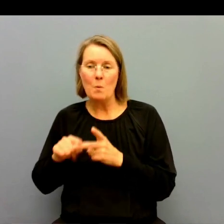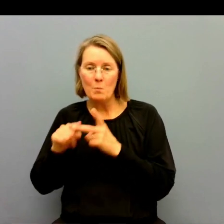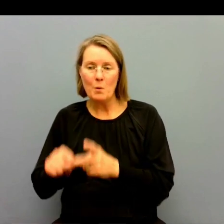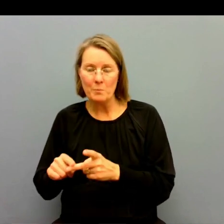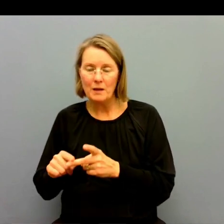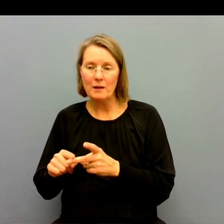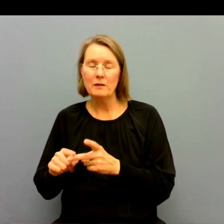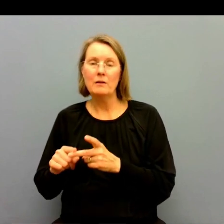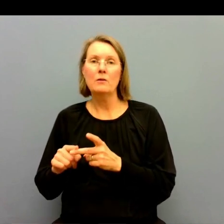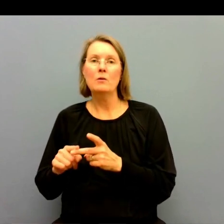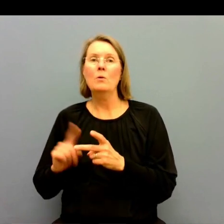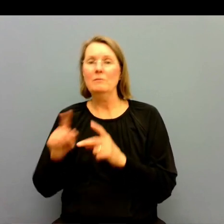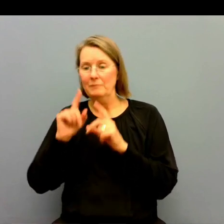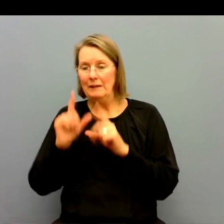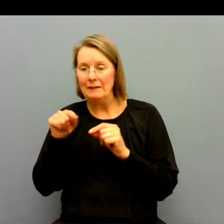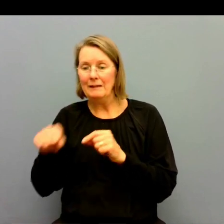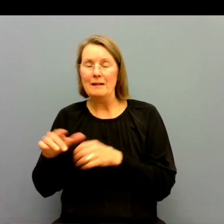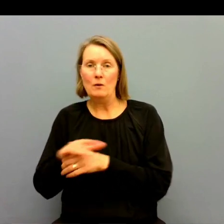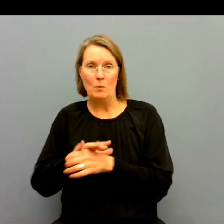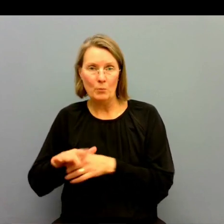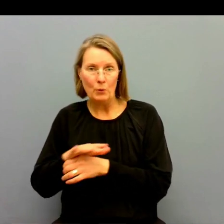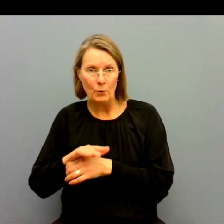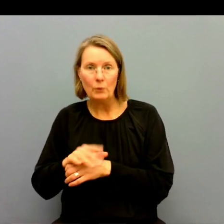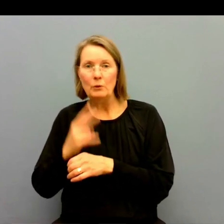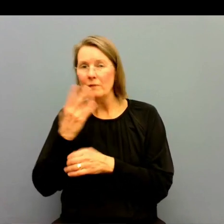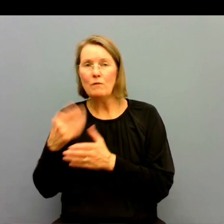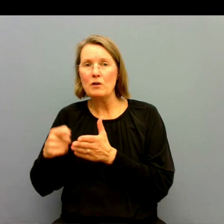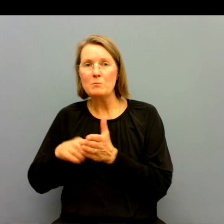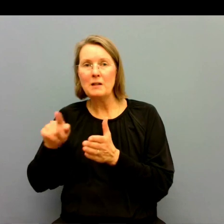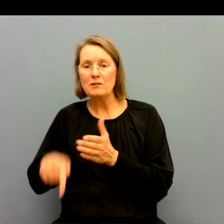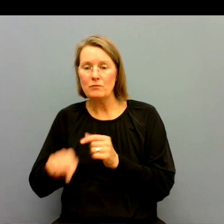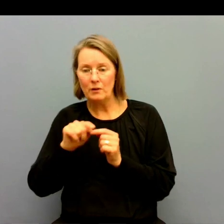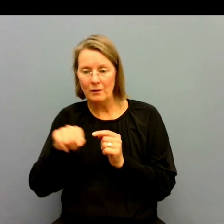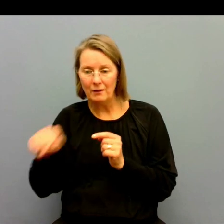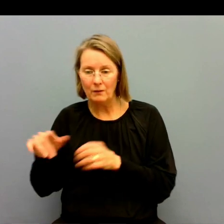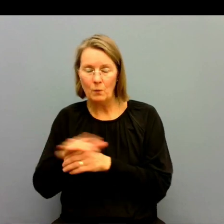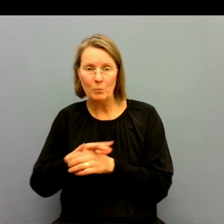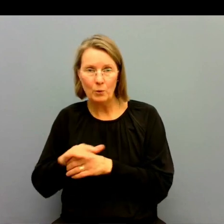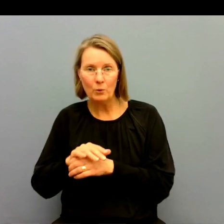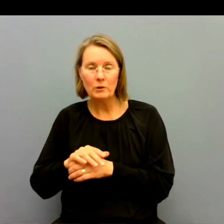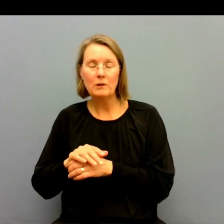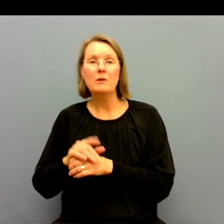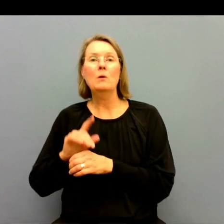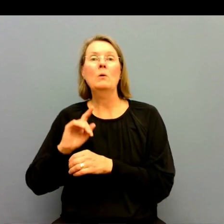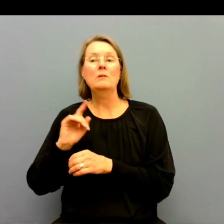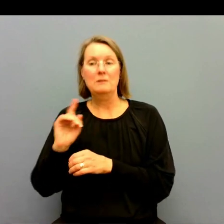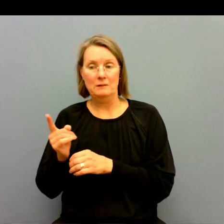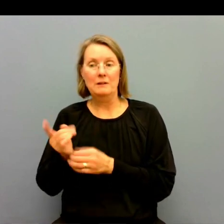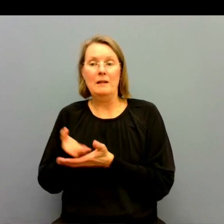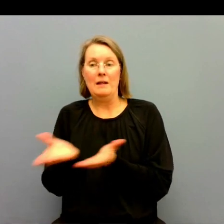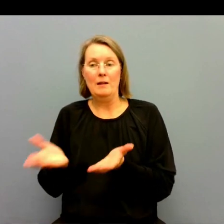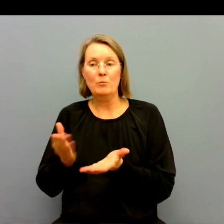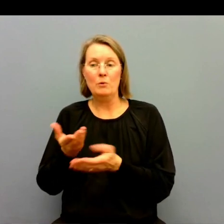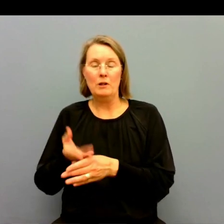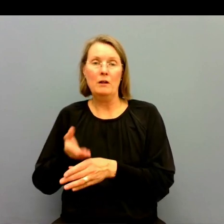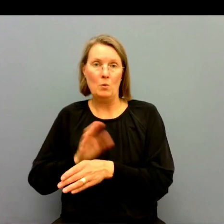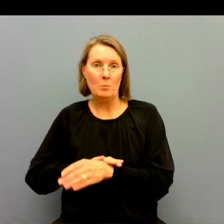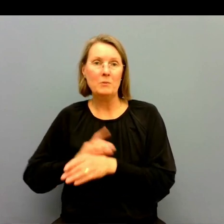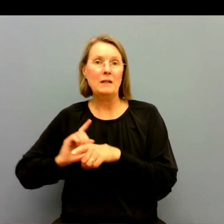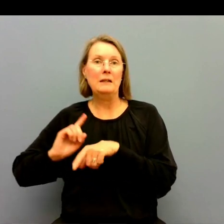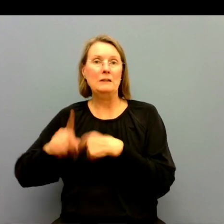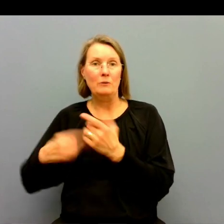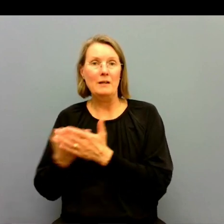identifiera det behovet och de områden som är specifika och specialiserade. Och då där ge